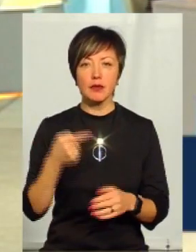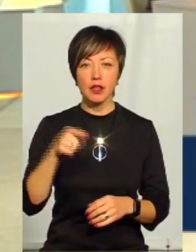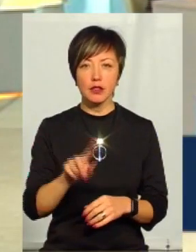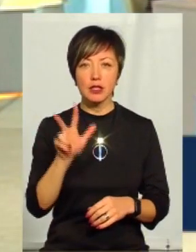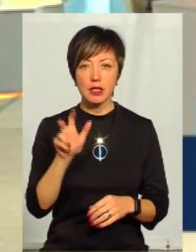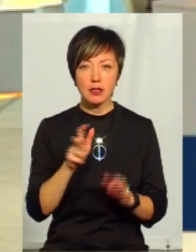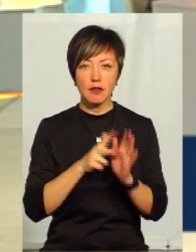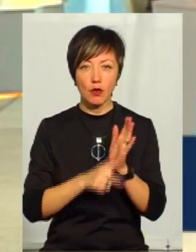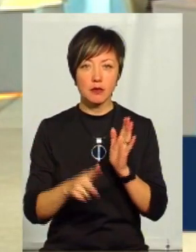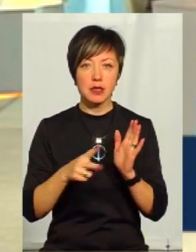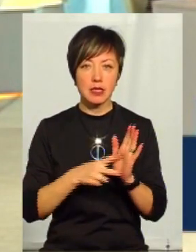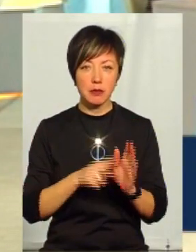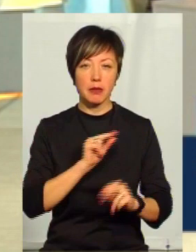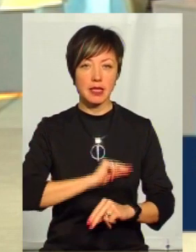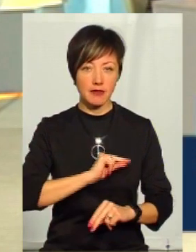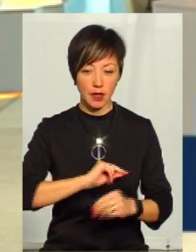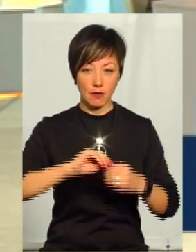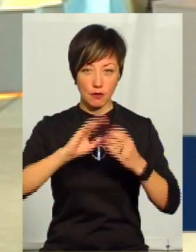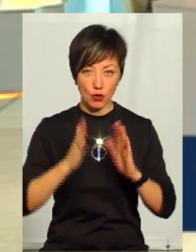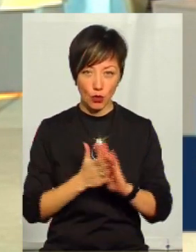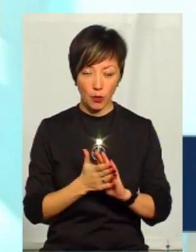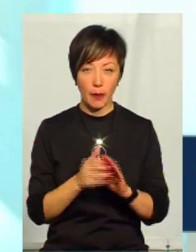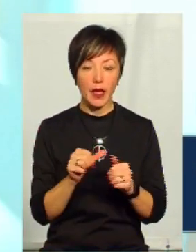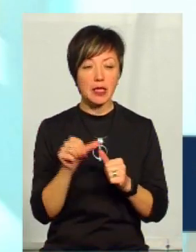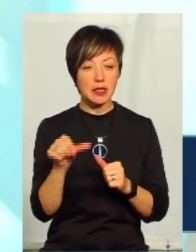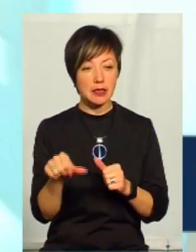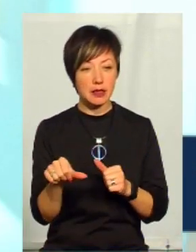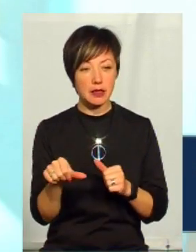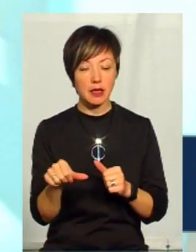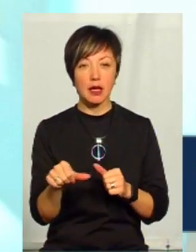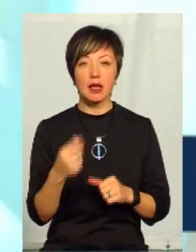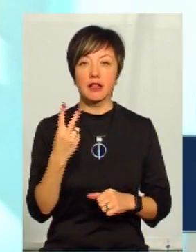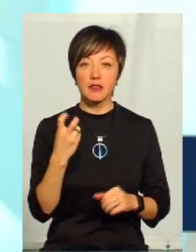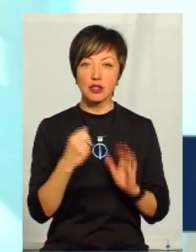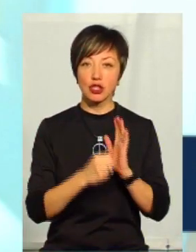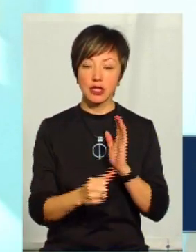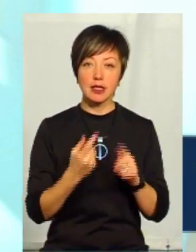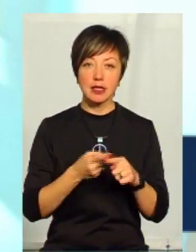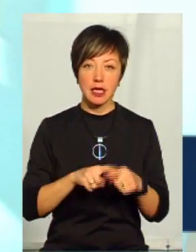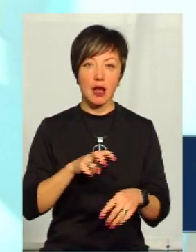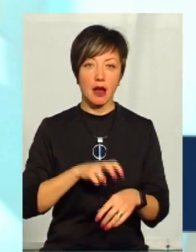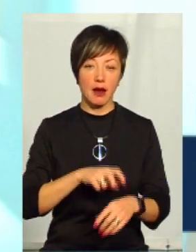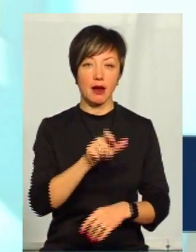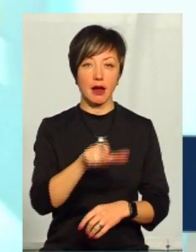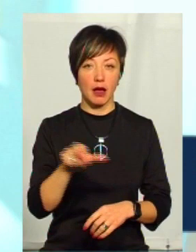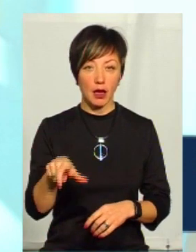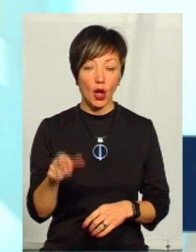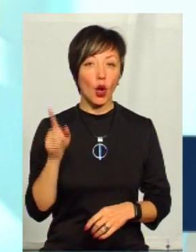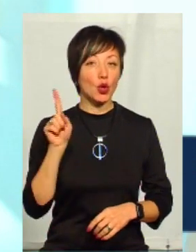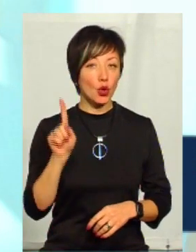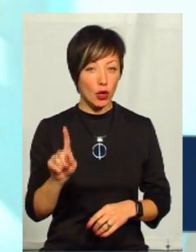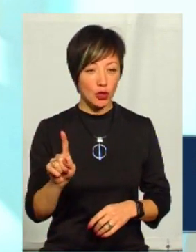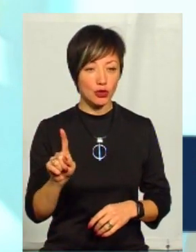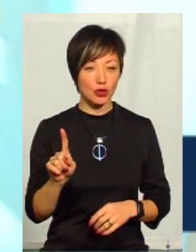1387 співробітників. З них більше 260 – це лікарі. До речі,